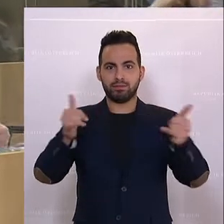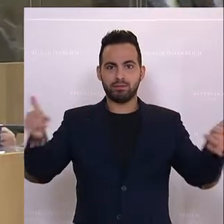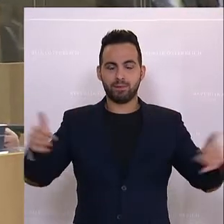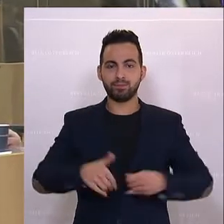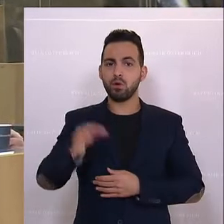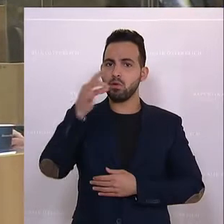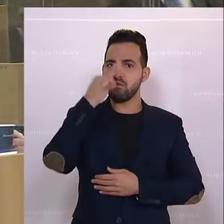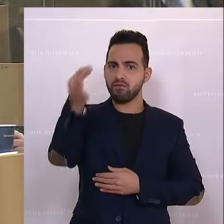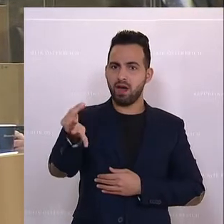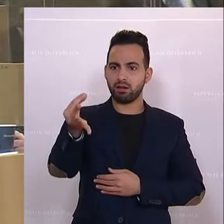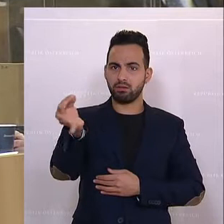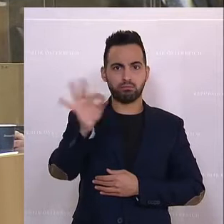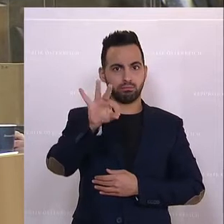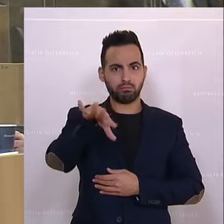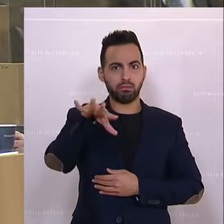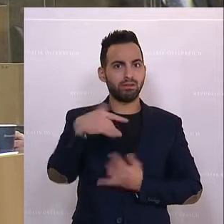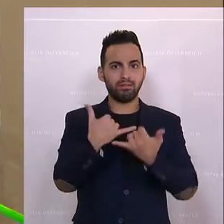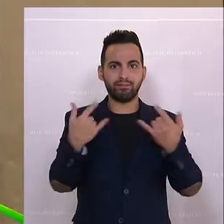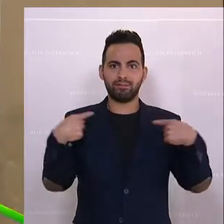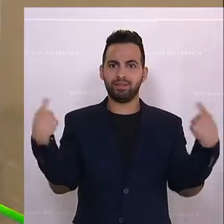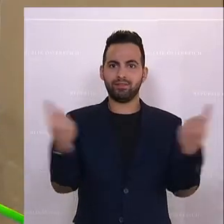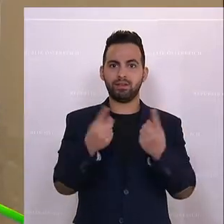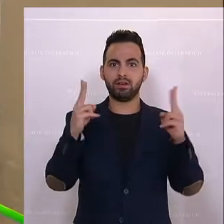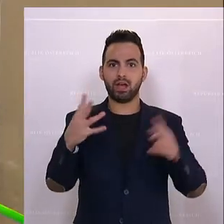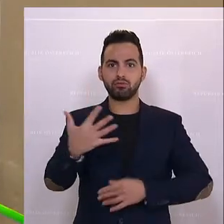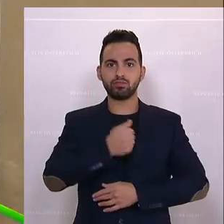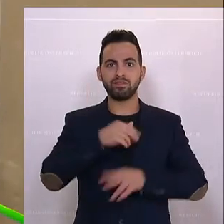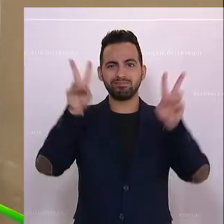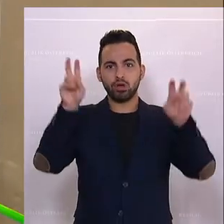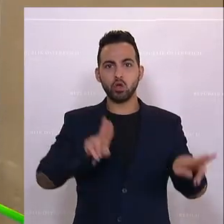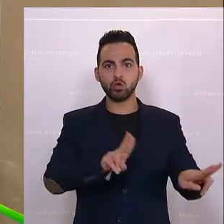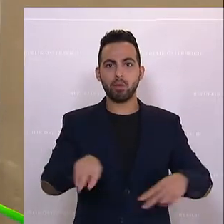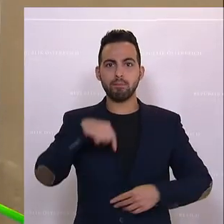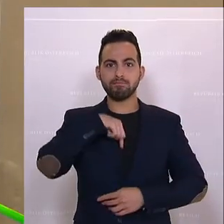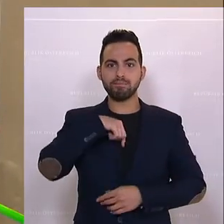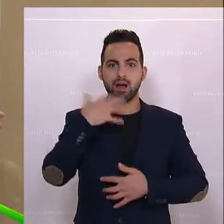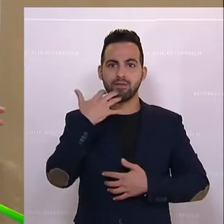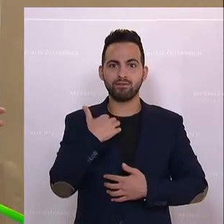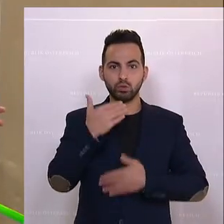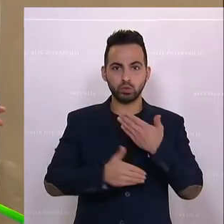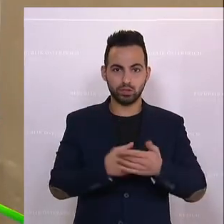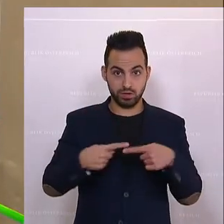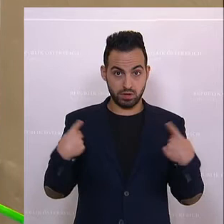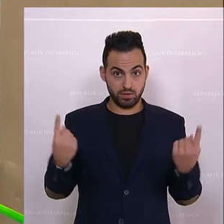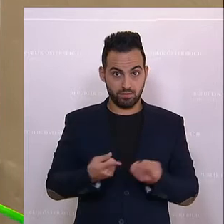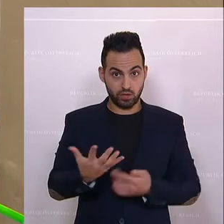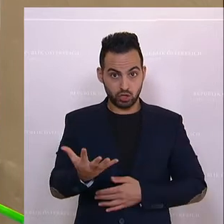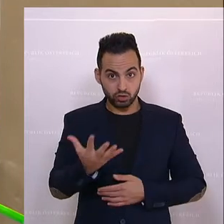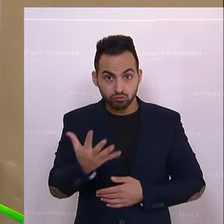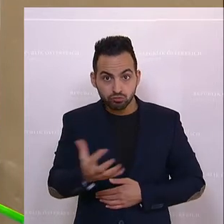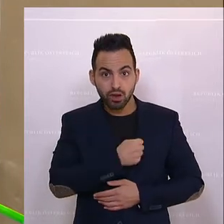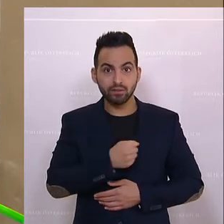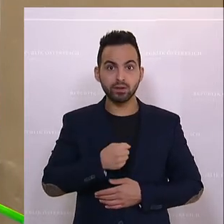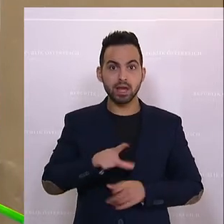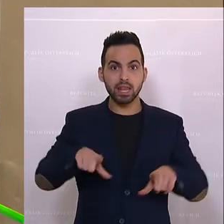Die Frage, die sich da natürlich stellt, wie schaffen wir denn das, diese ersehnte Normalität? Schaffen wir das mit skurrilen, lebensgefährlichen